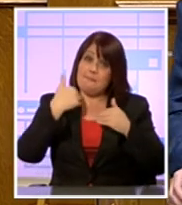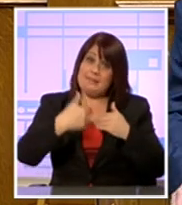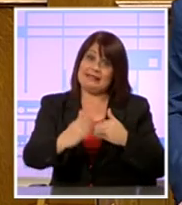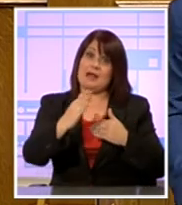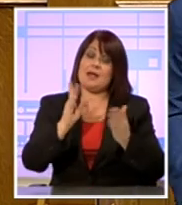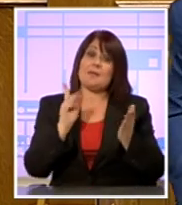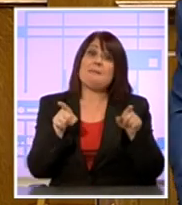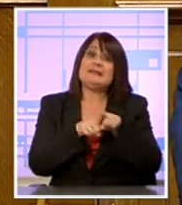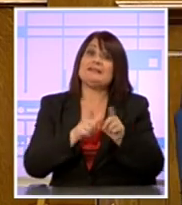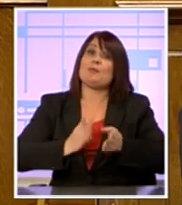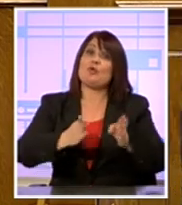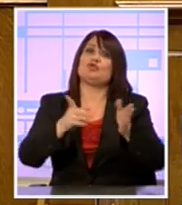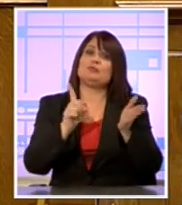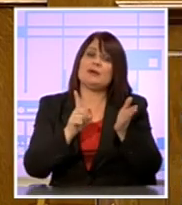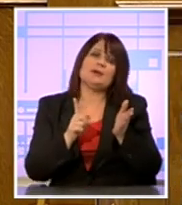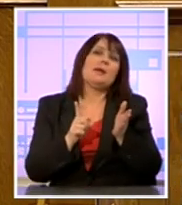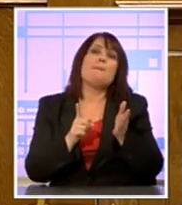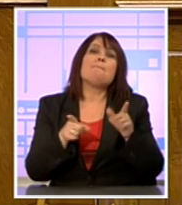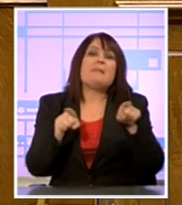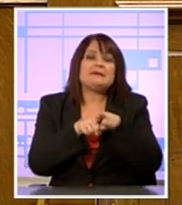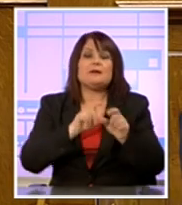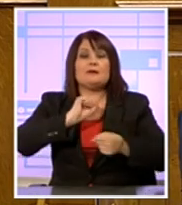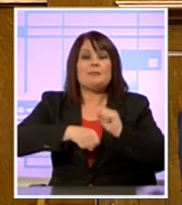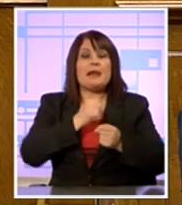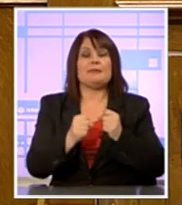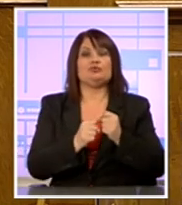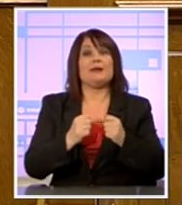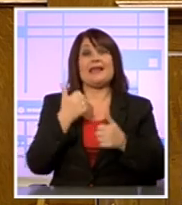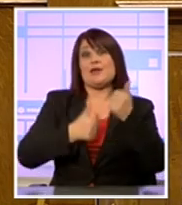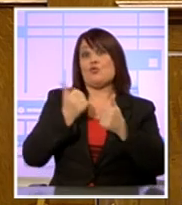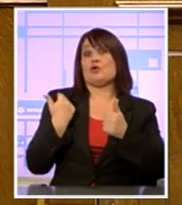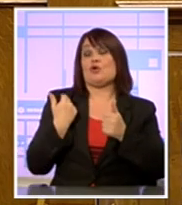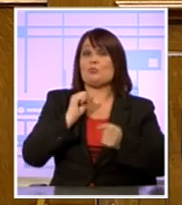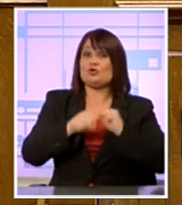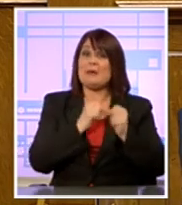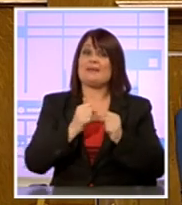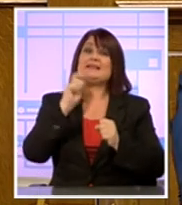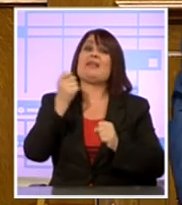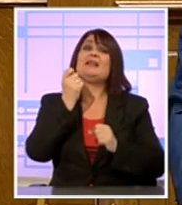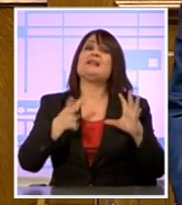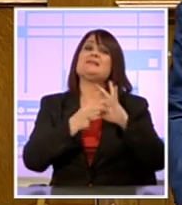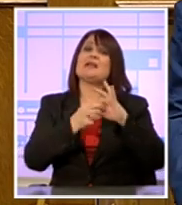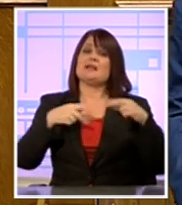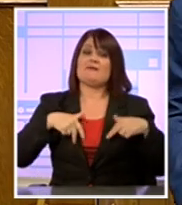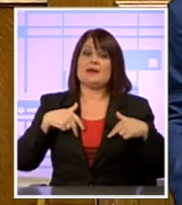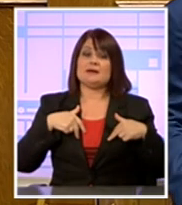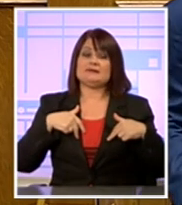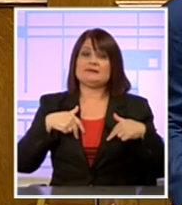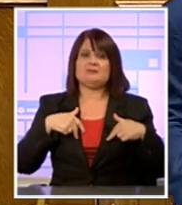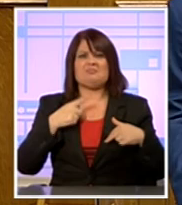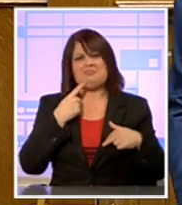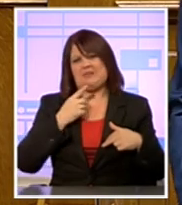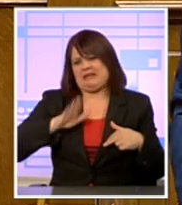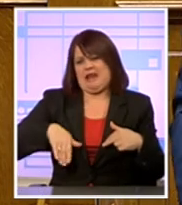Επιδίωξα ακόμα και κυβέρνηση εθνικής συνεργασίας τον Ιούνιο. Δείχνοντας ότι το τελευταίο που με νοιάζει